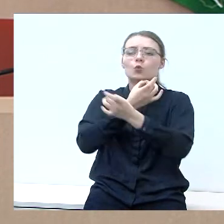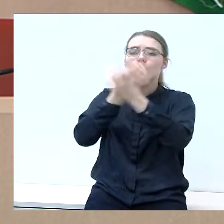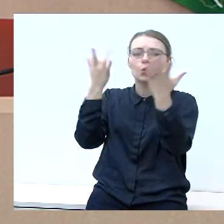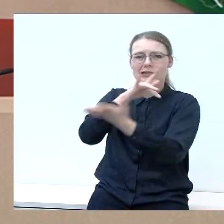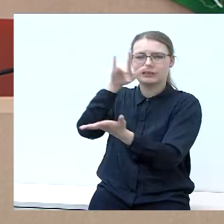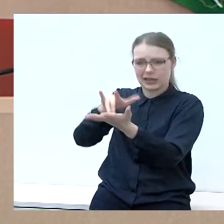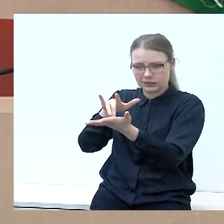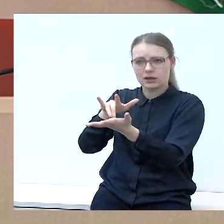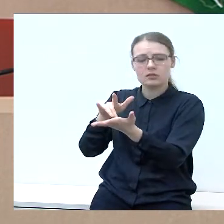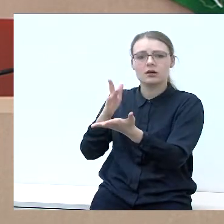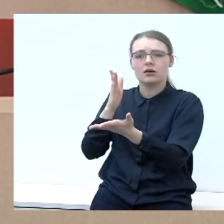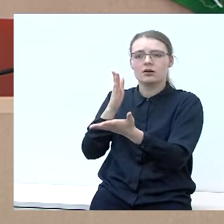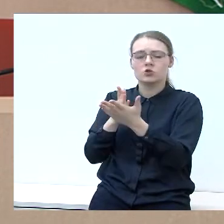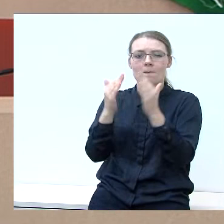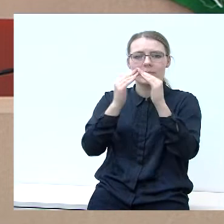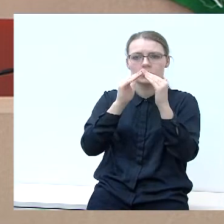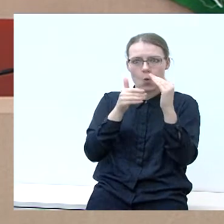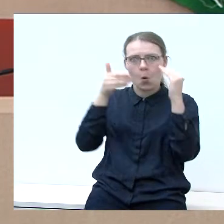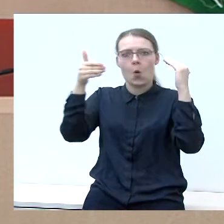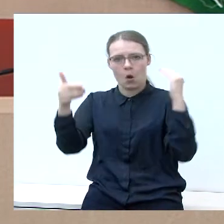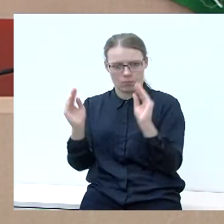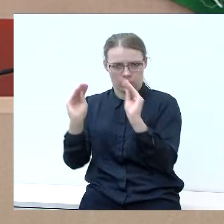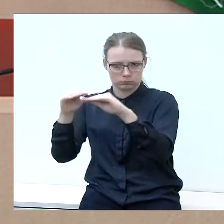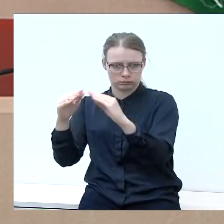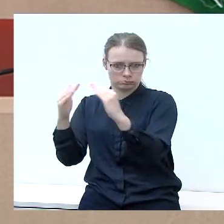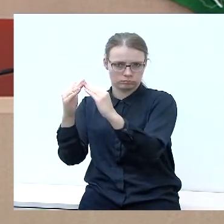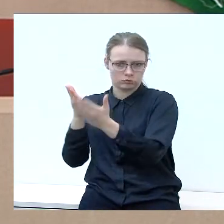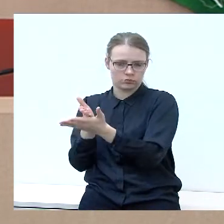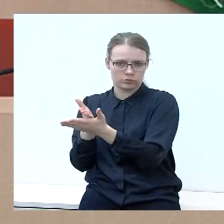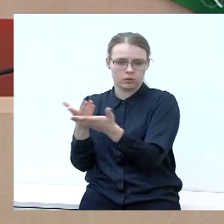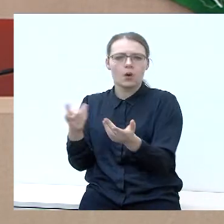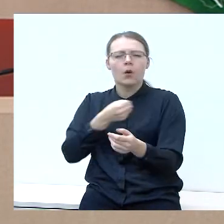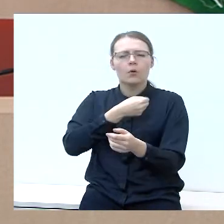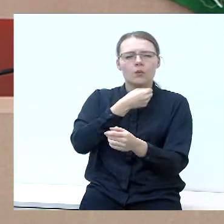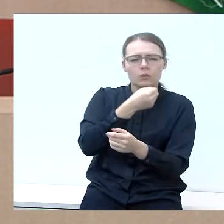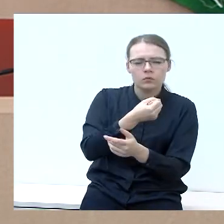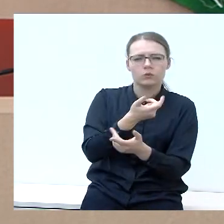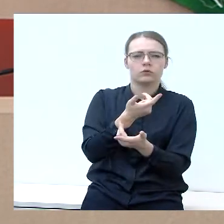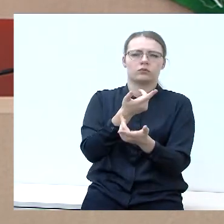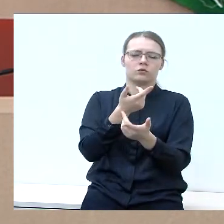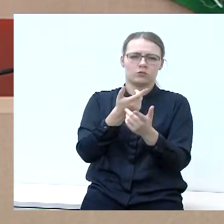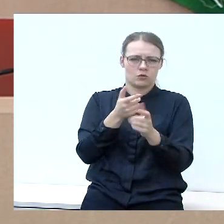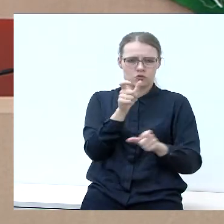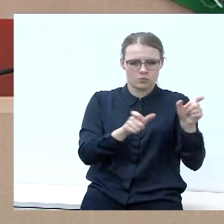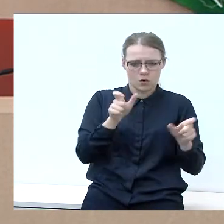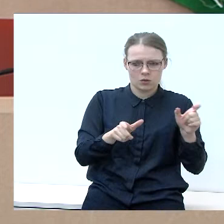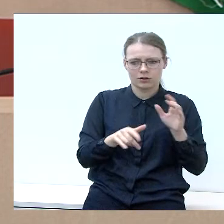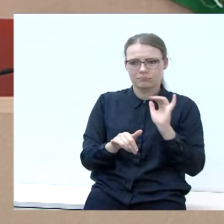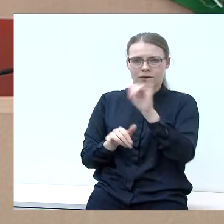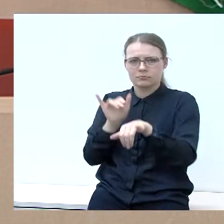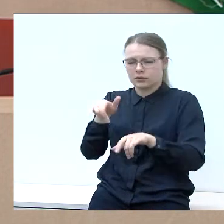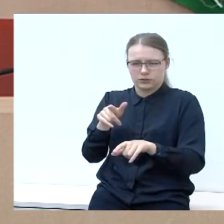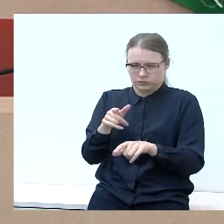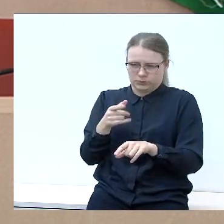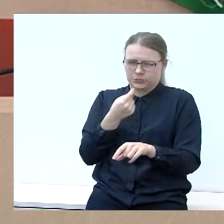yra įkurdintas už miesto, kur seni žmonės, pagyvenęs žmonės sunkiai gali pasiekti, kur yra